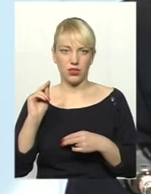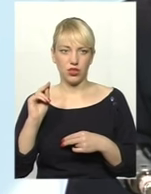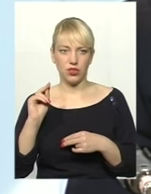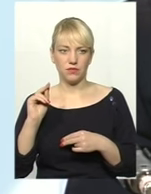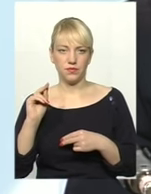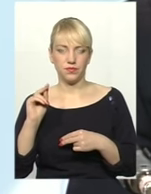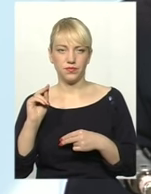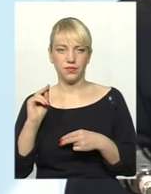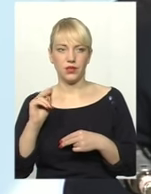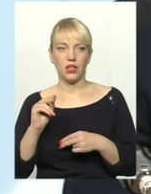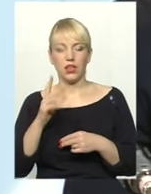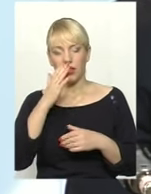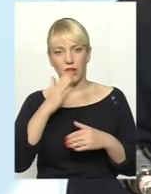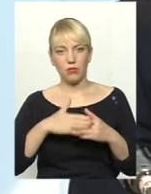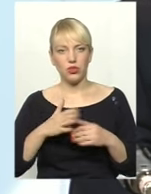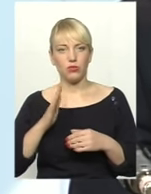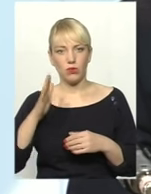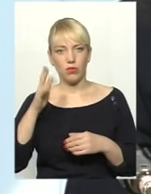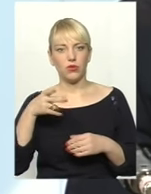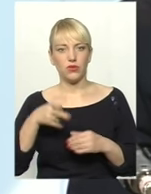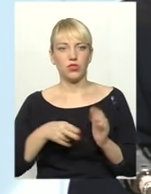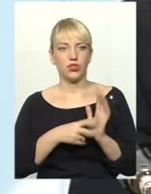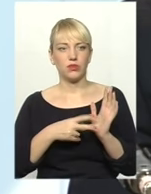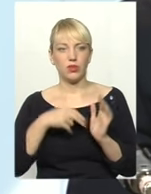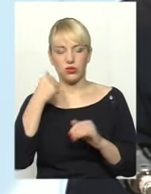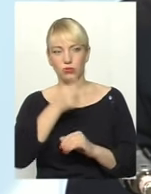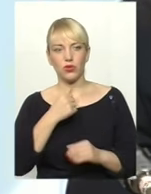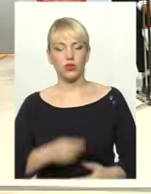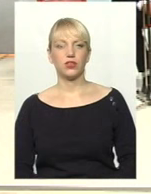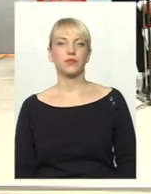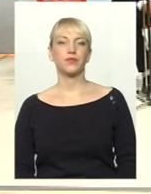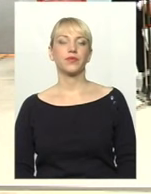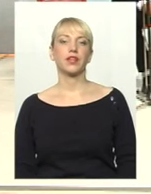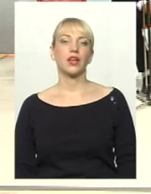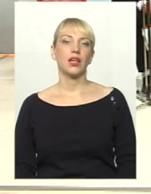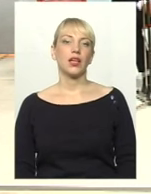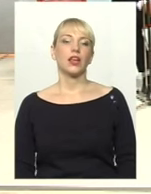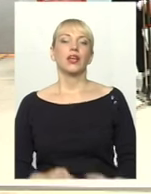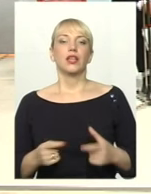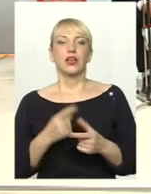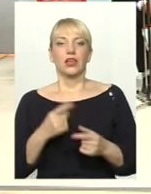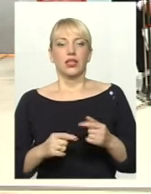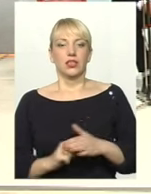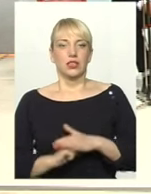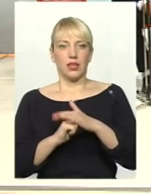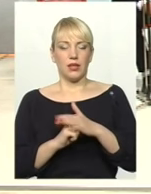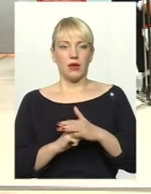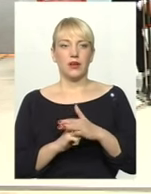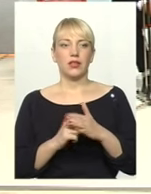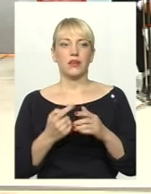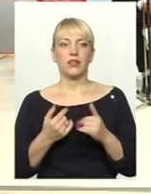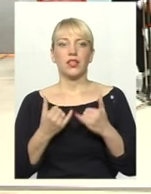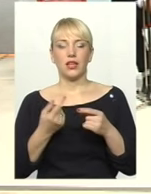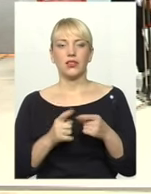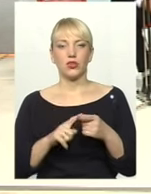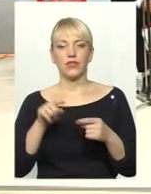в найближчому майбутньому в 2017 році. Чи закладені підвалини для цього в